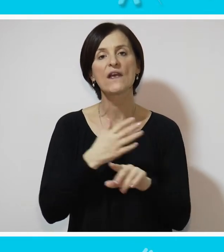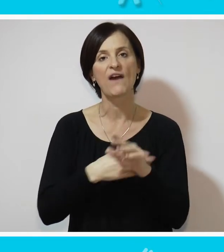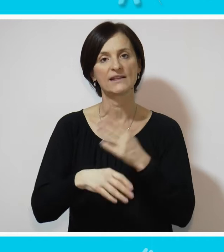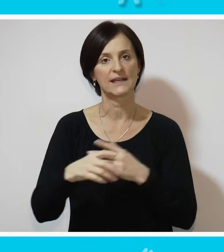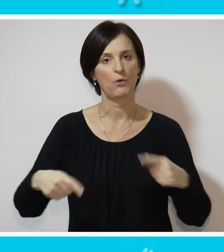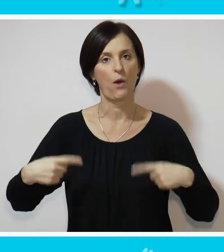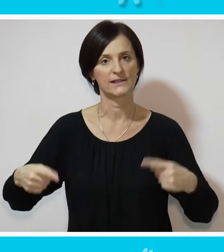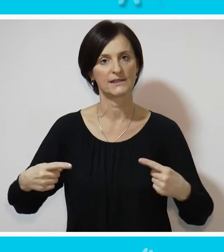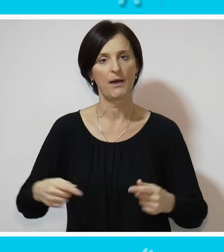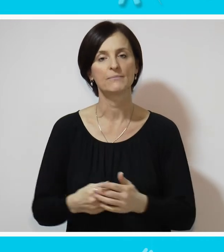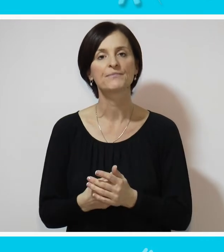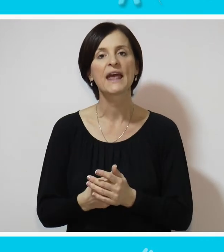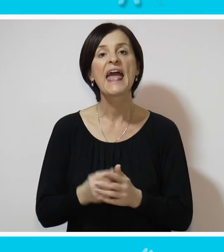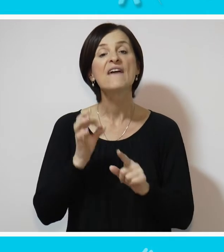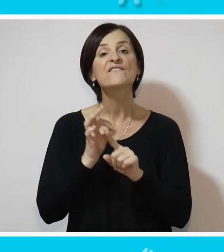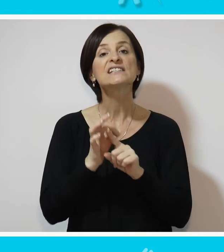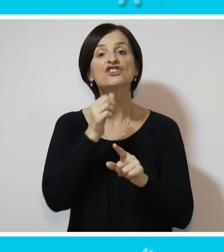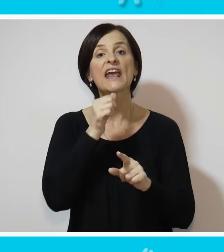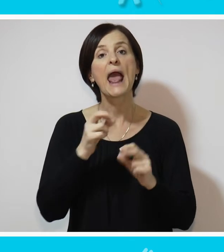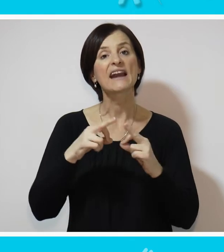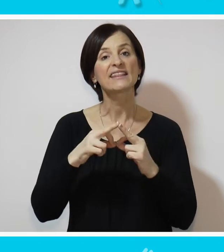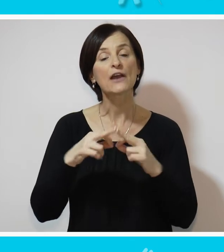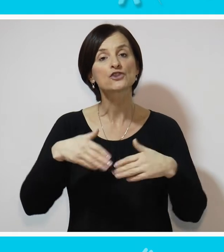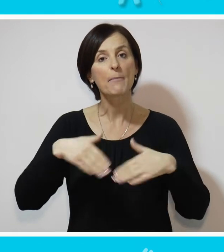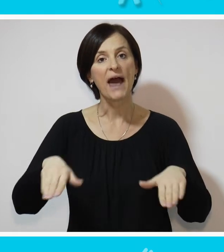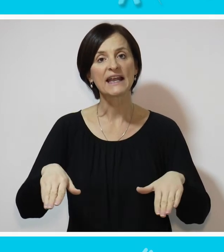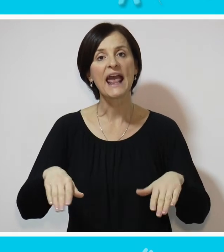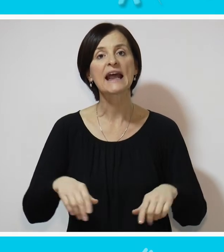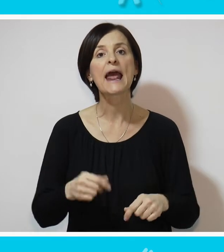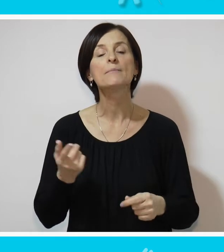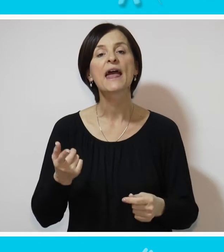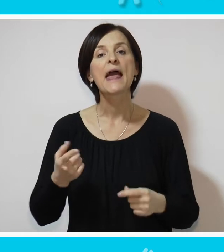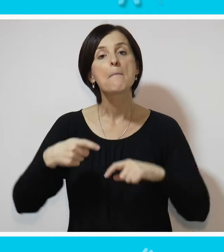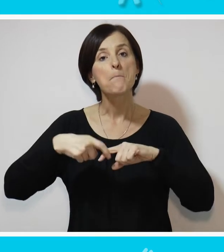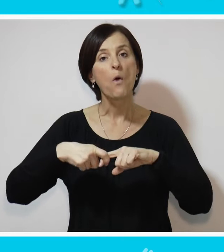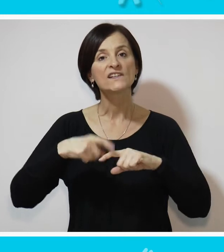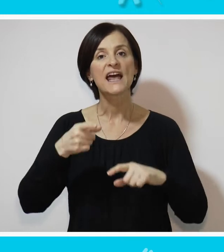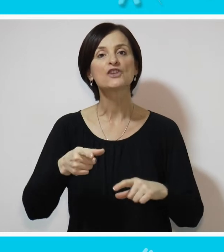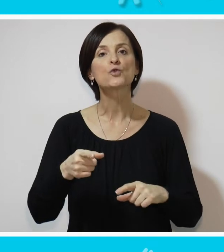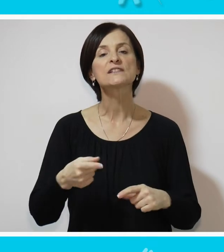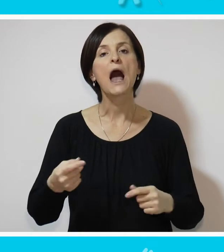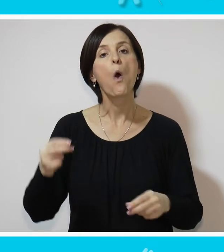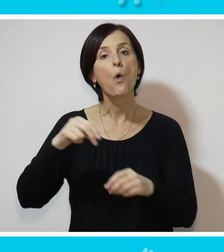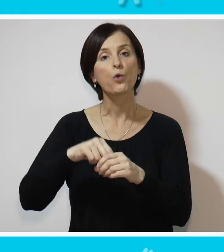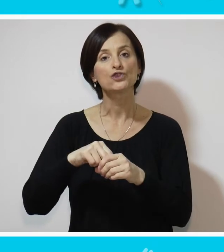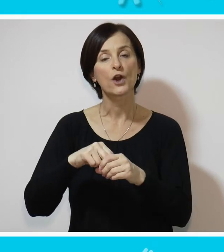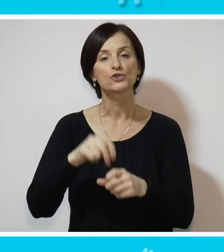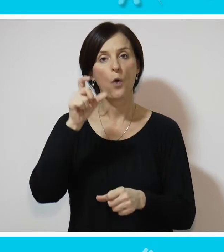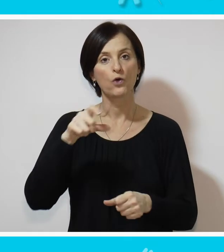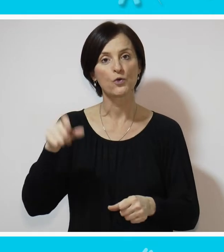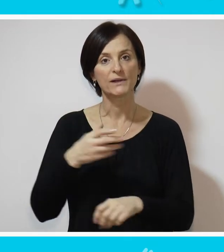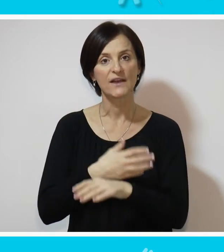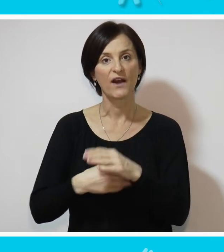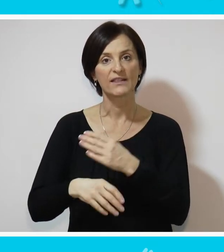invalidskih kolicima. Fizičke ili arhitektonske barijere direktno su povezane sa uključenošću